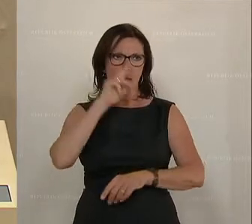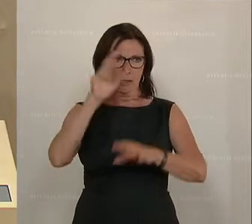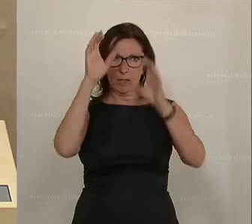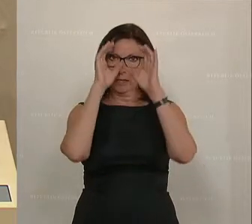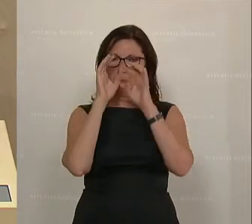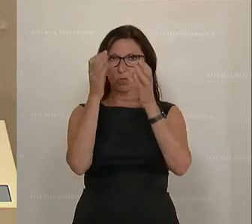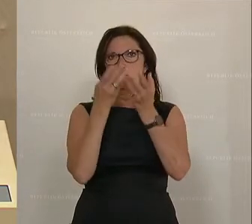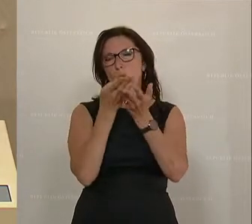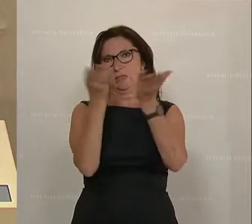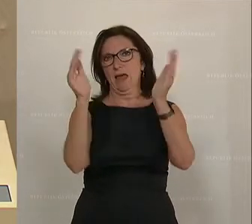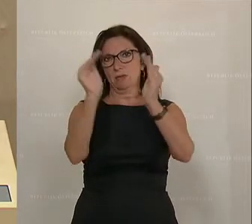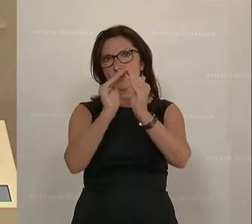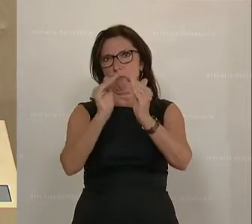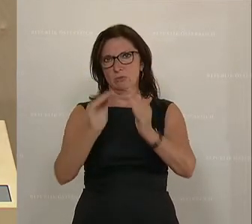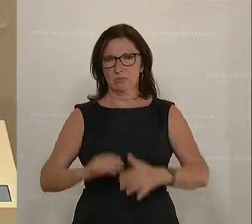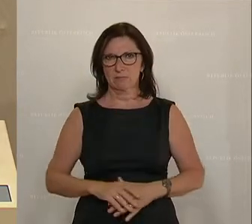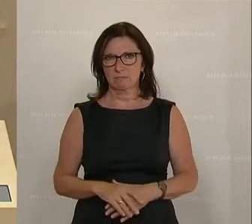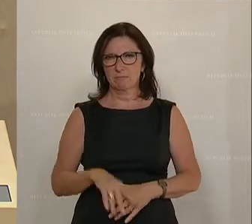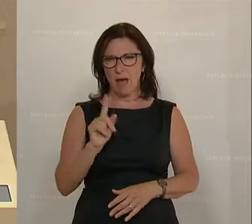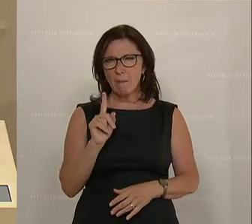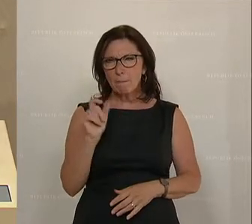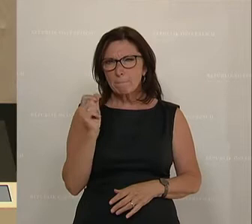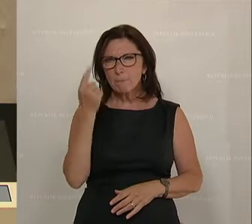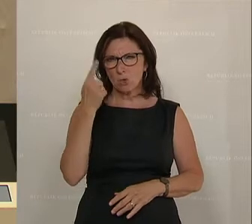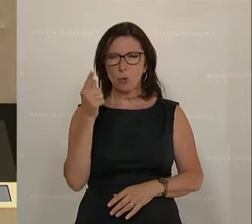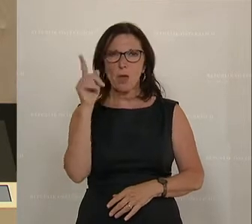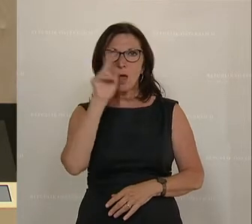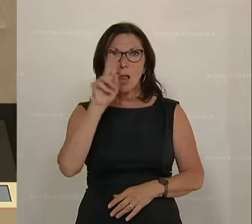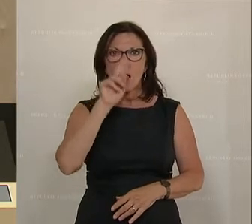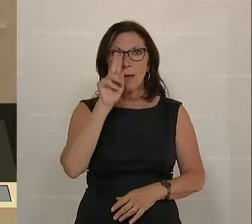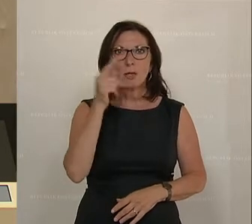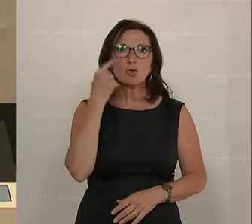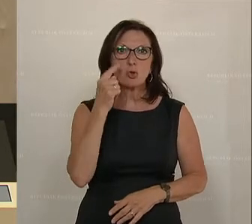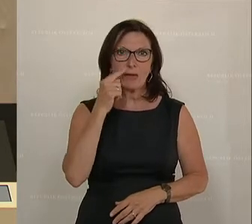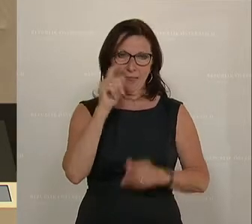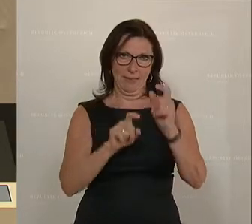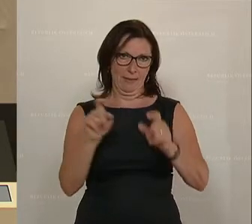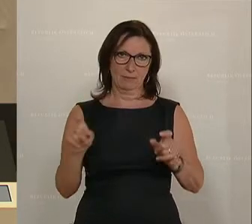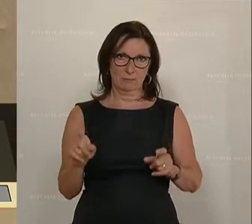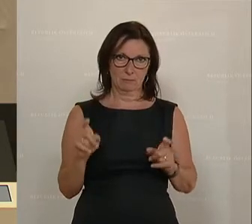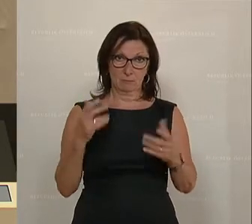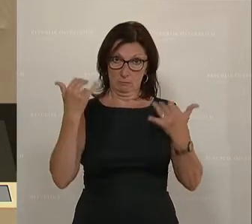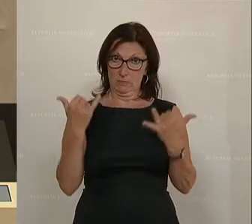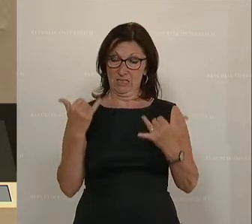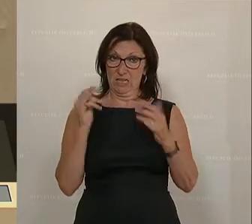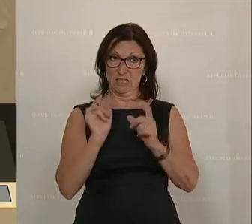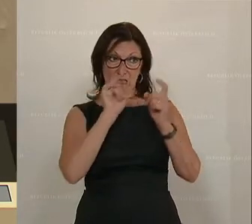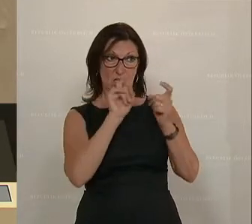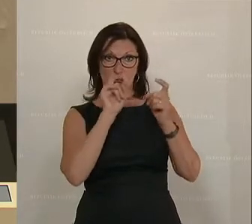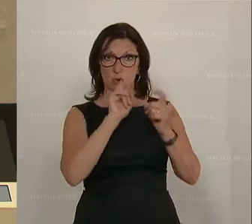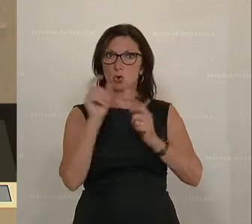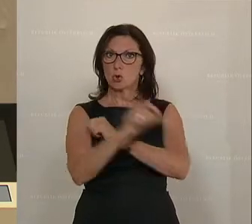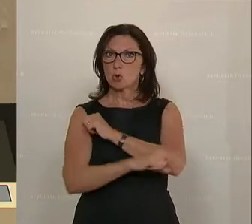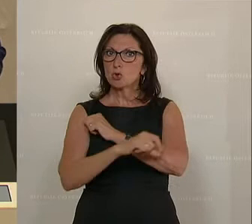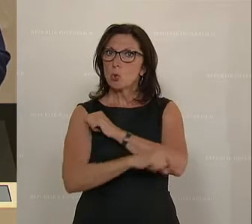und Zuseher zu Hause, aber vor allem auch liebe Studierende, wir debattieren die Erhöhung der Studienförderung.